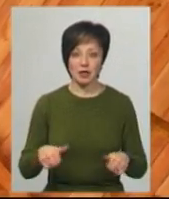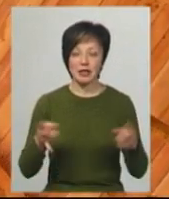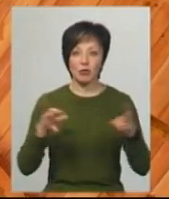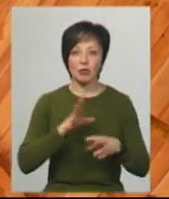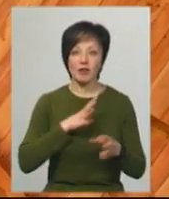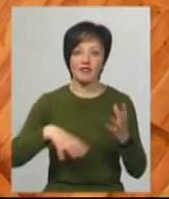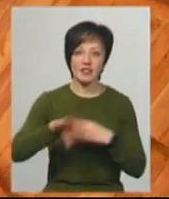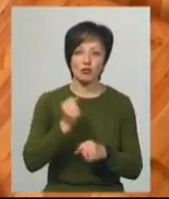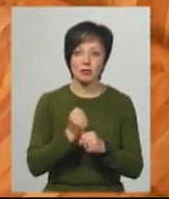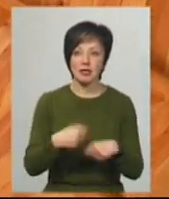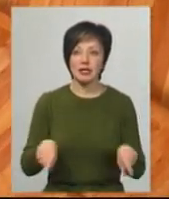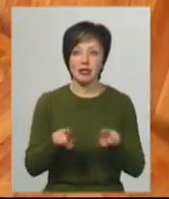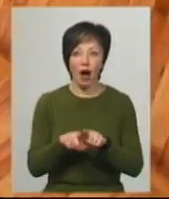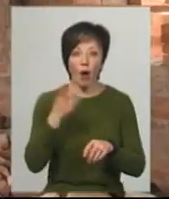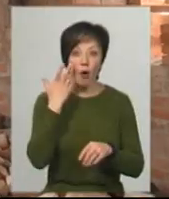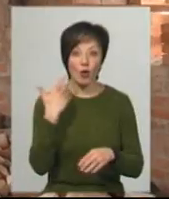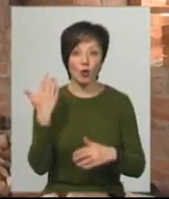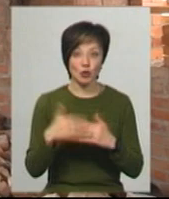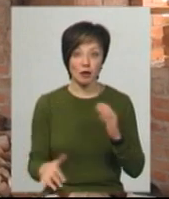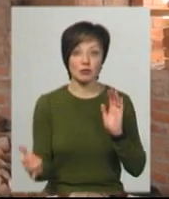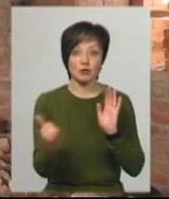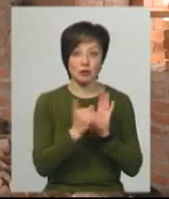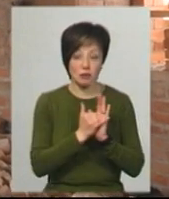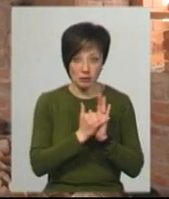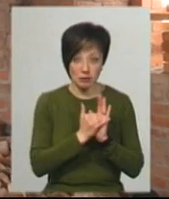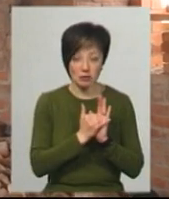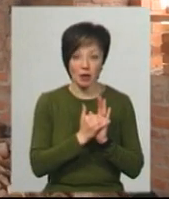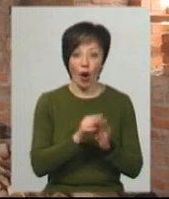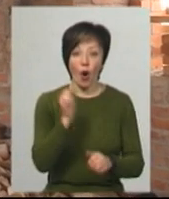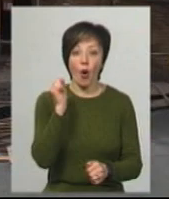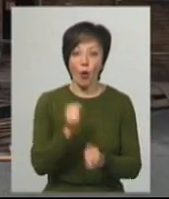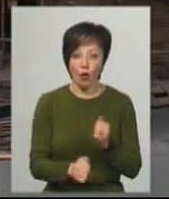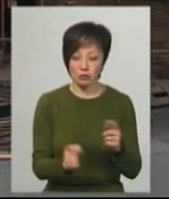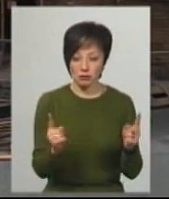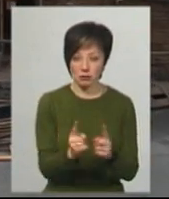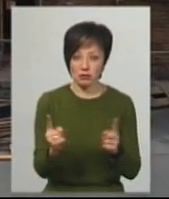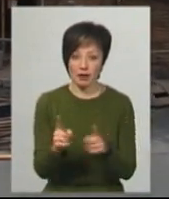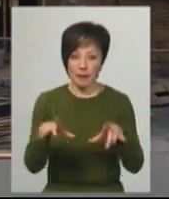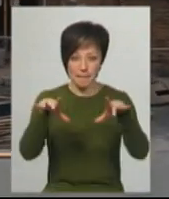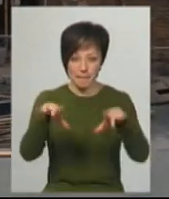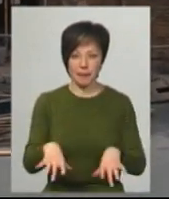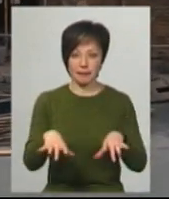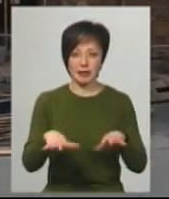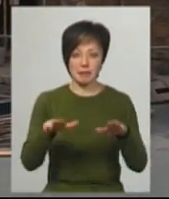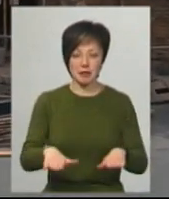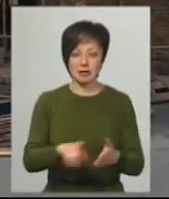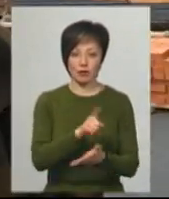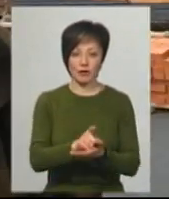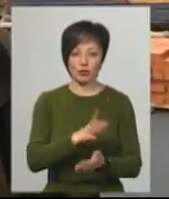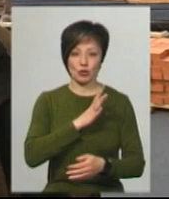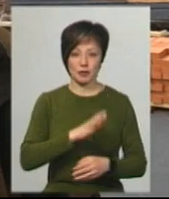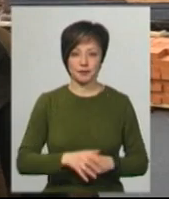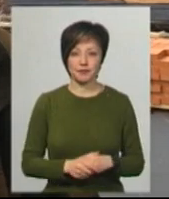потрібно було все зробити так, щоб коли вже ми його встановлювали, то кожна ділянка сіла на те місце, де воно повинно бути.